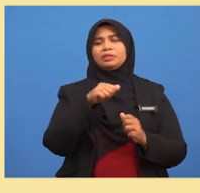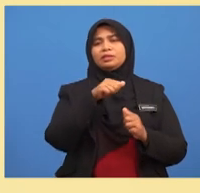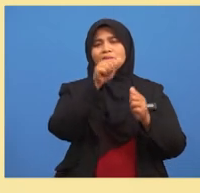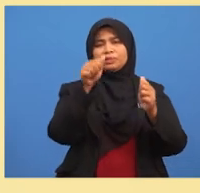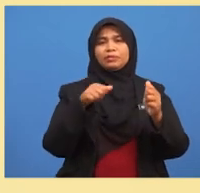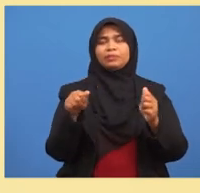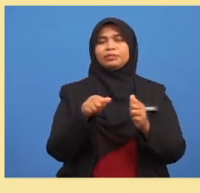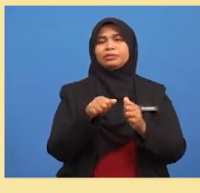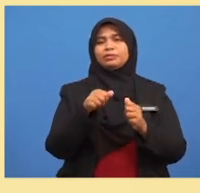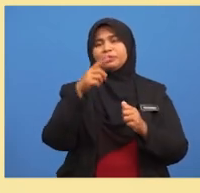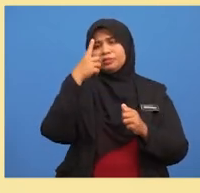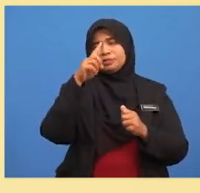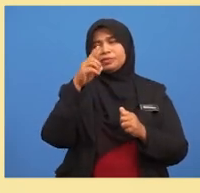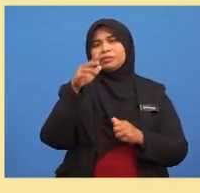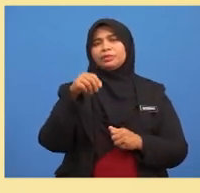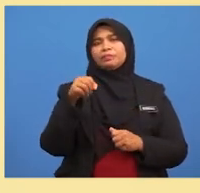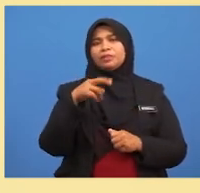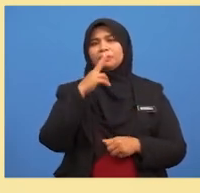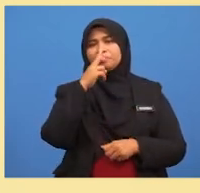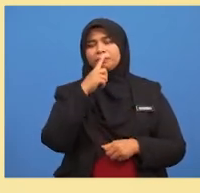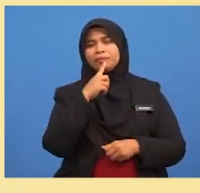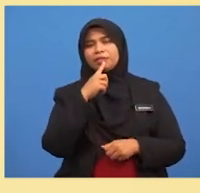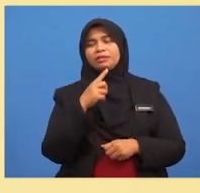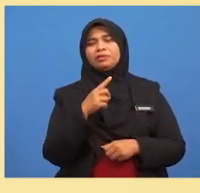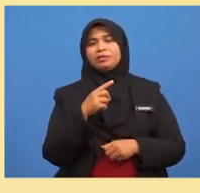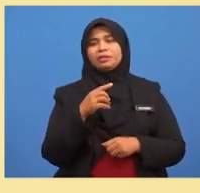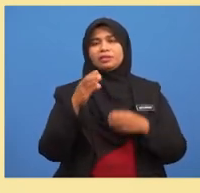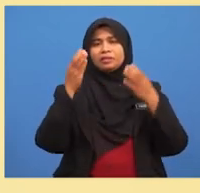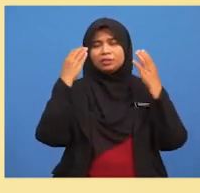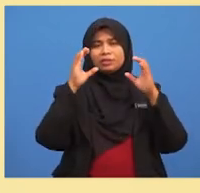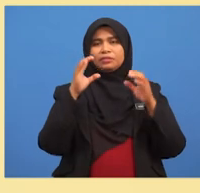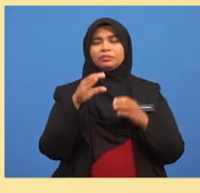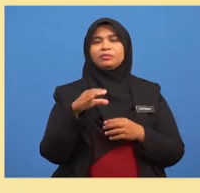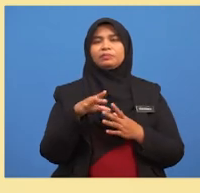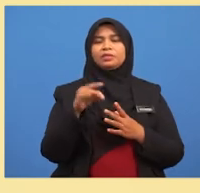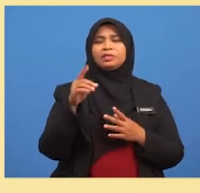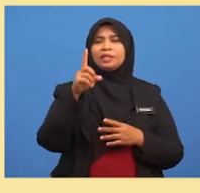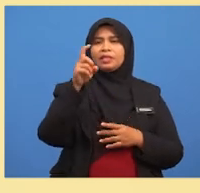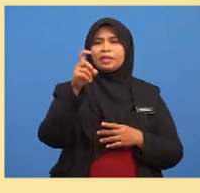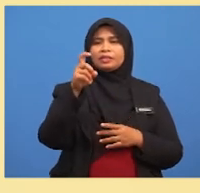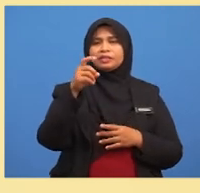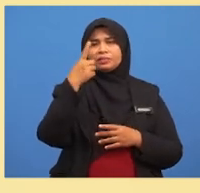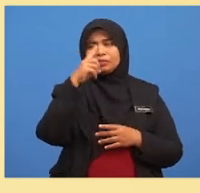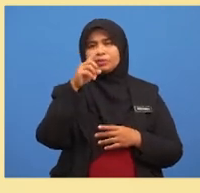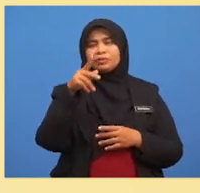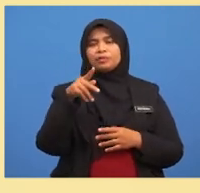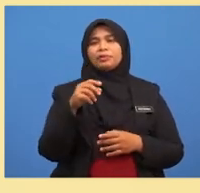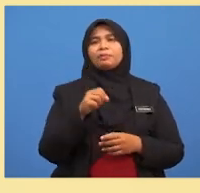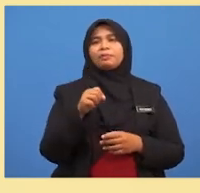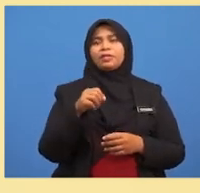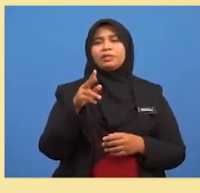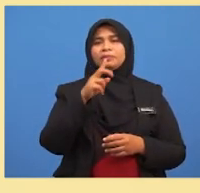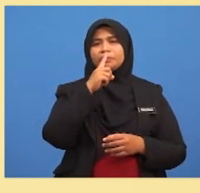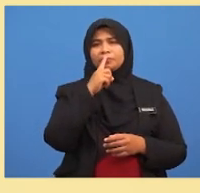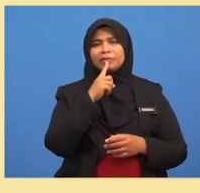anu pen merah Dalam kes ini, cikgu memilih X sebagai anu pen merah Bilangan